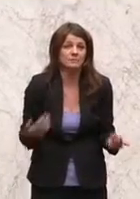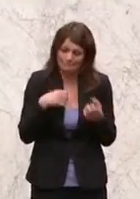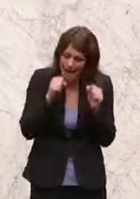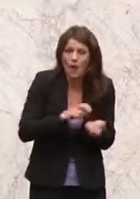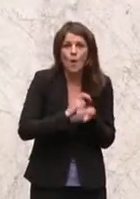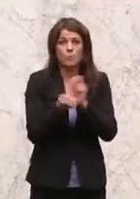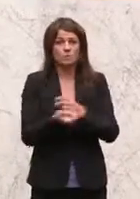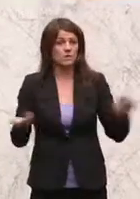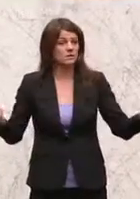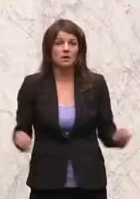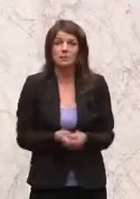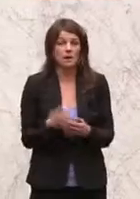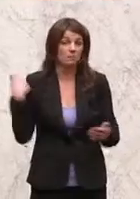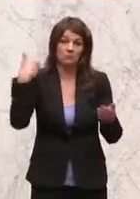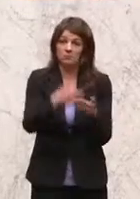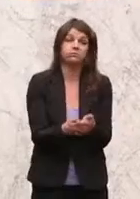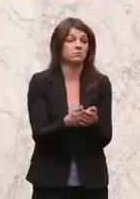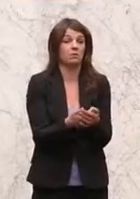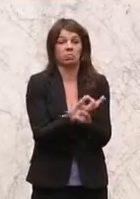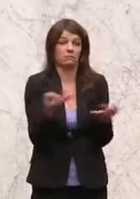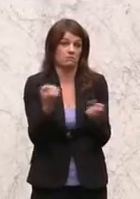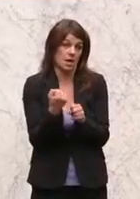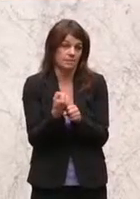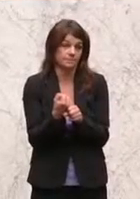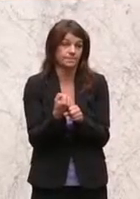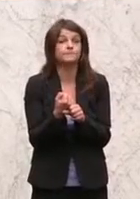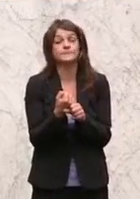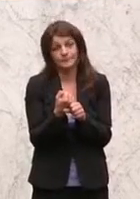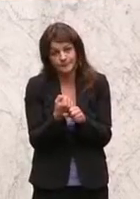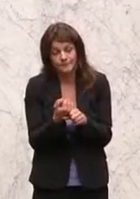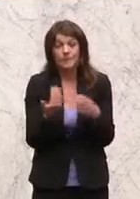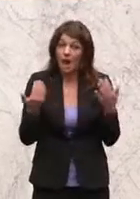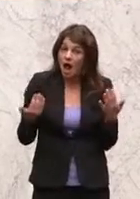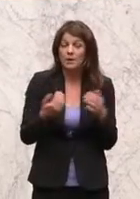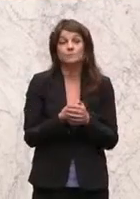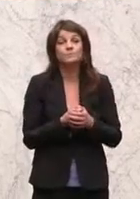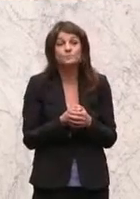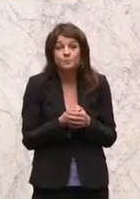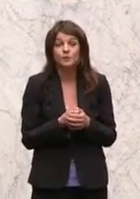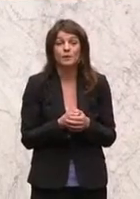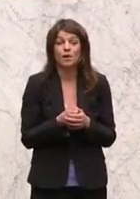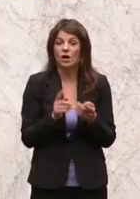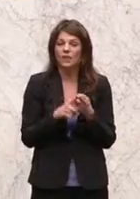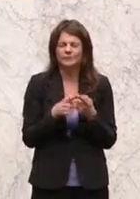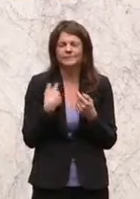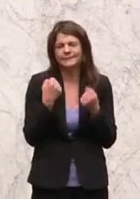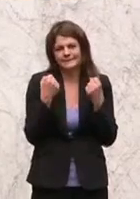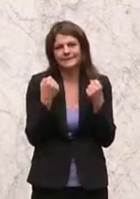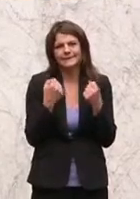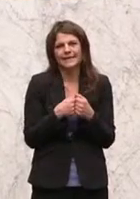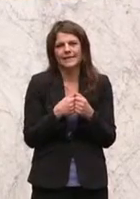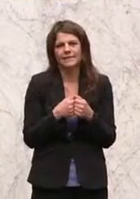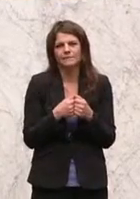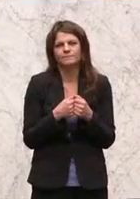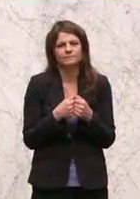umzusetzen, aber es ist de facto bis heute immer noch nichts geschehen. Aber sollten Sie in der Hinsicht, und davon bin ich überzeugt, dass es